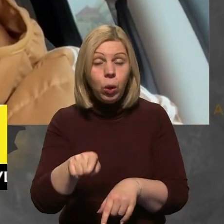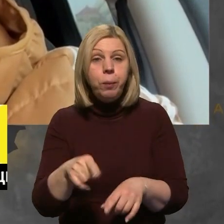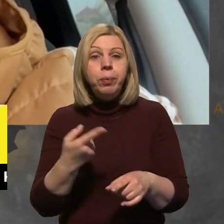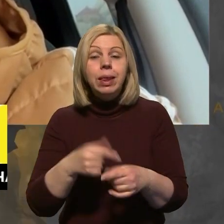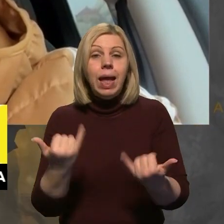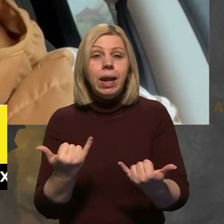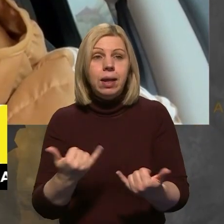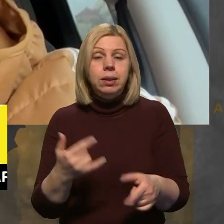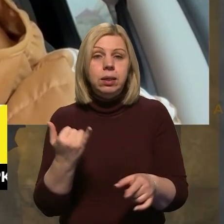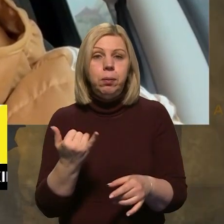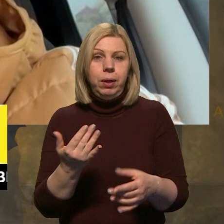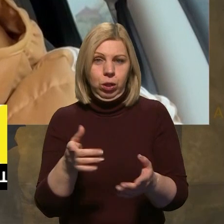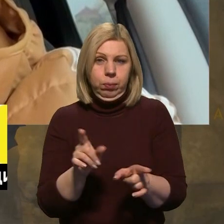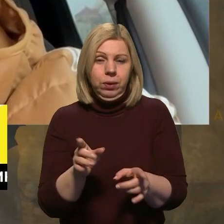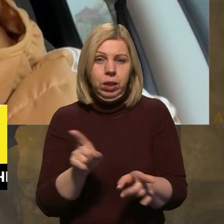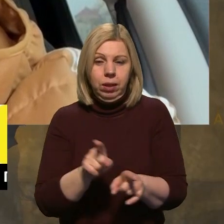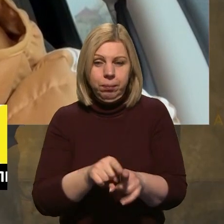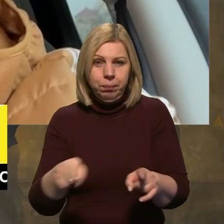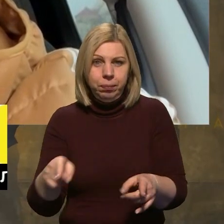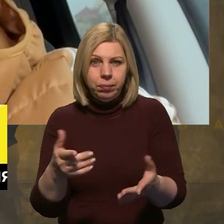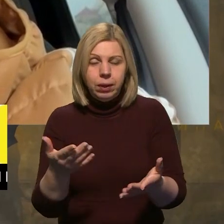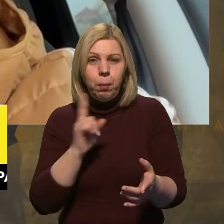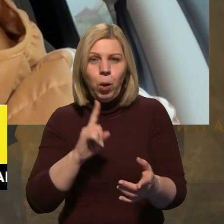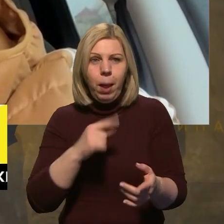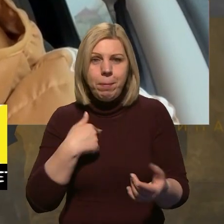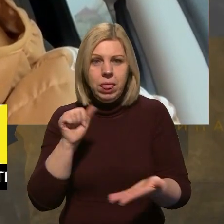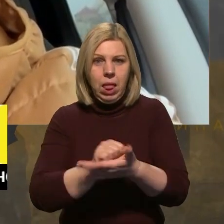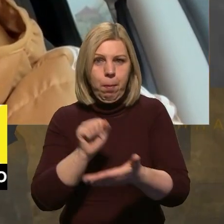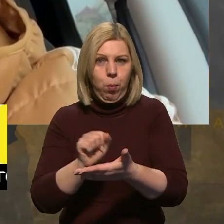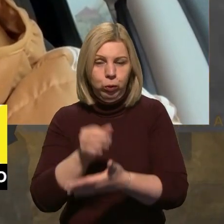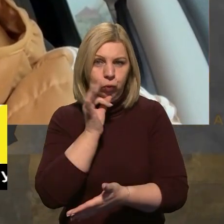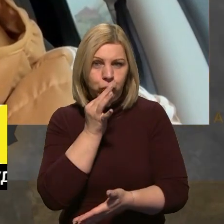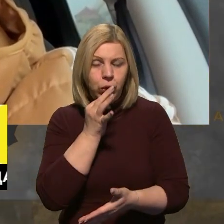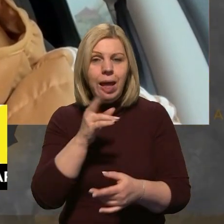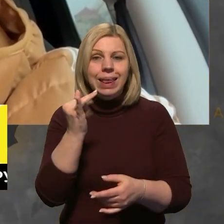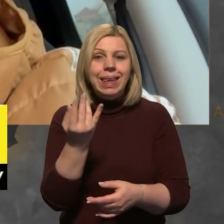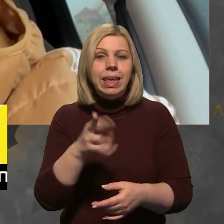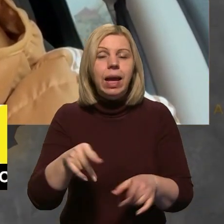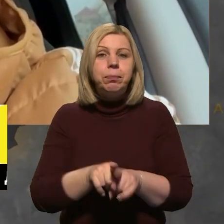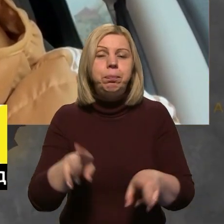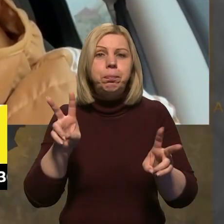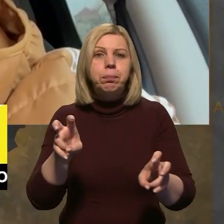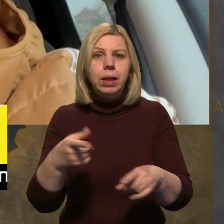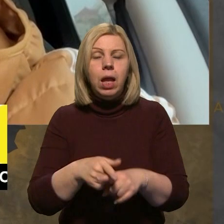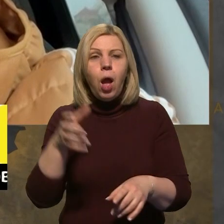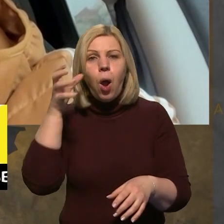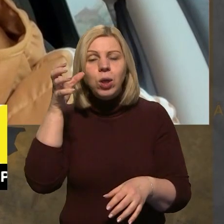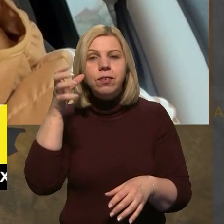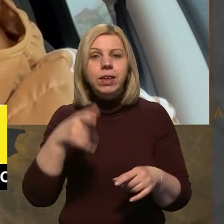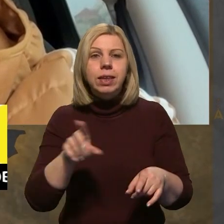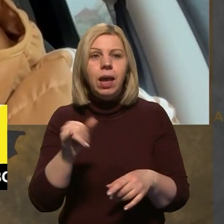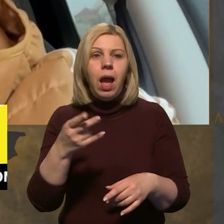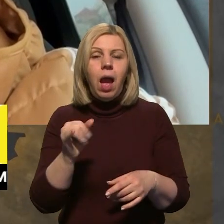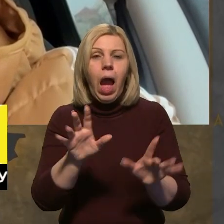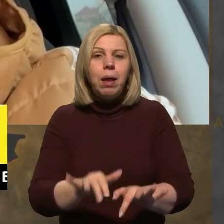Тобто, наразі, до поточного, ну і на поточний момент, поки ми не опублікували його дія, це така в світі, знову ж таки, IT,